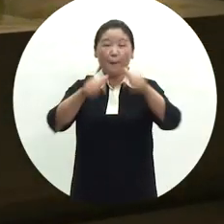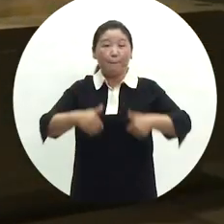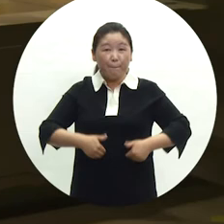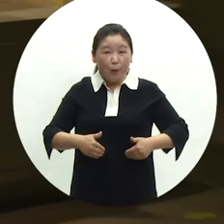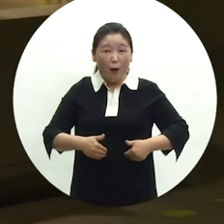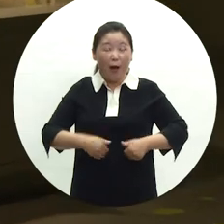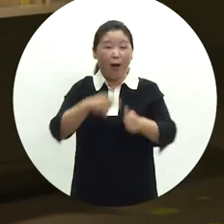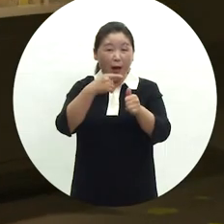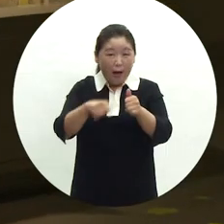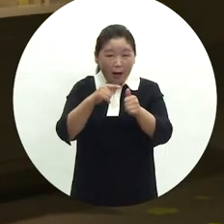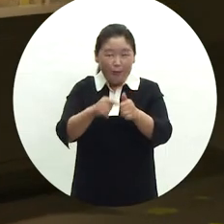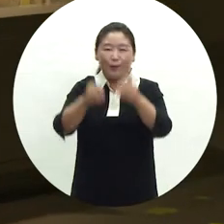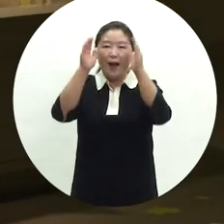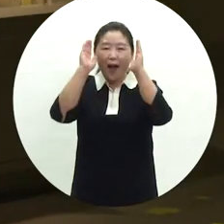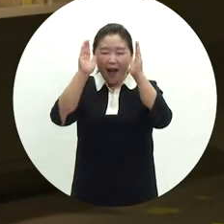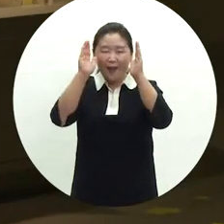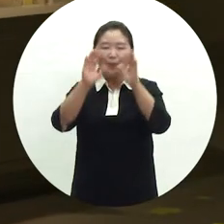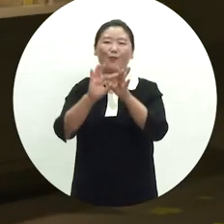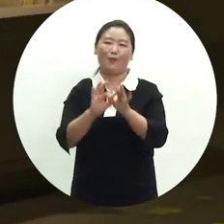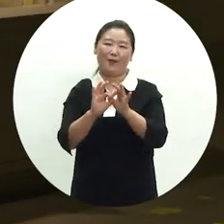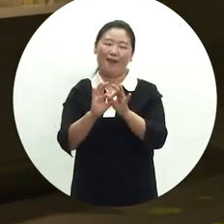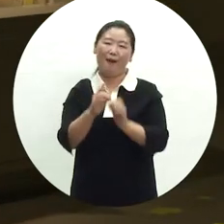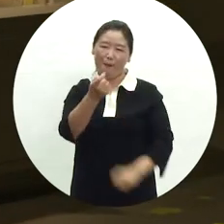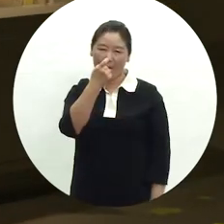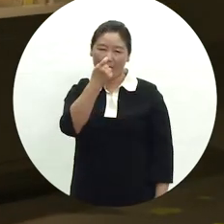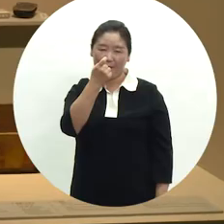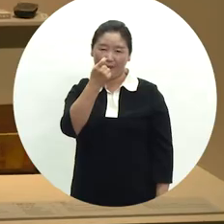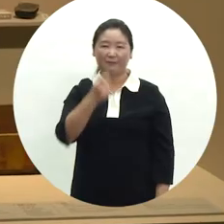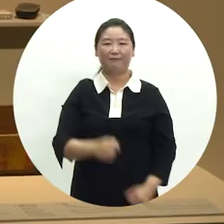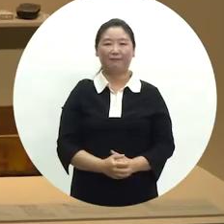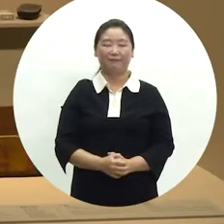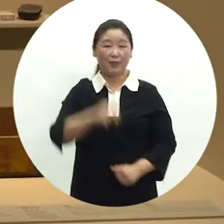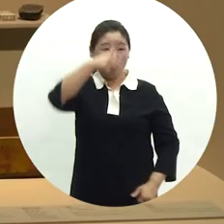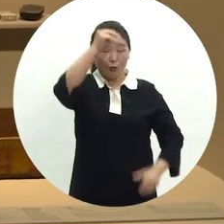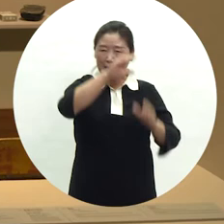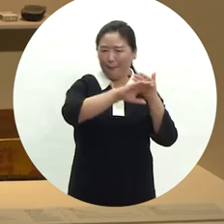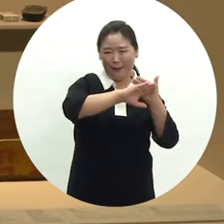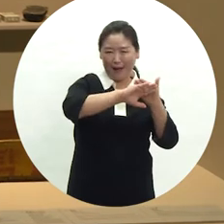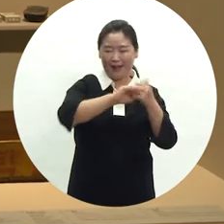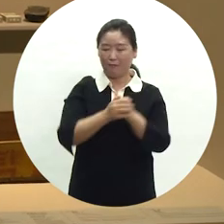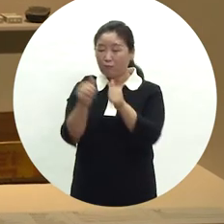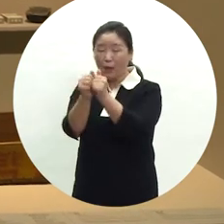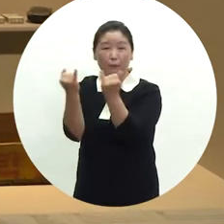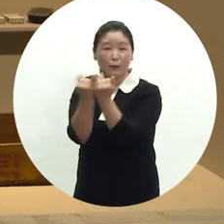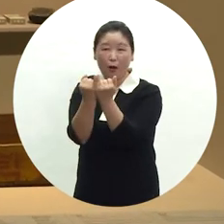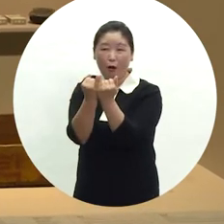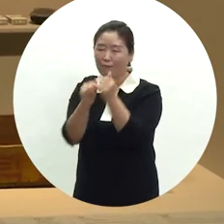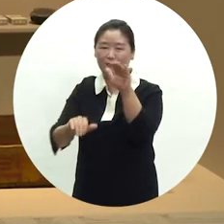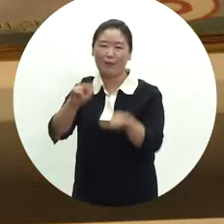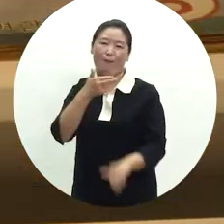것들을 주로 학교 교육을 통해 학습합니다. 조선시대와 달리 남녀 구분 없이